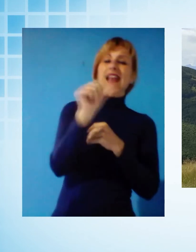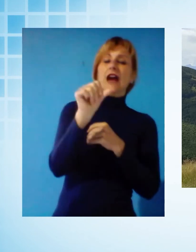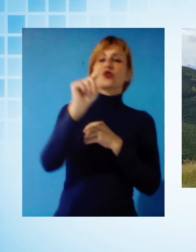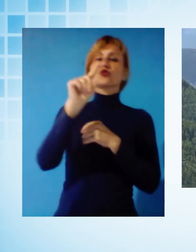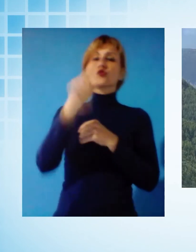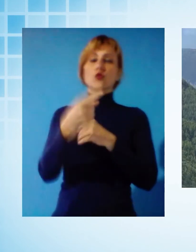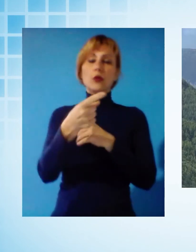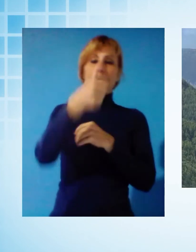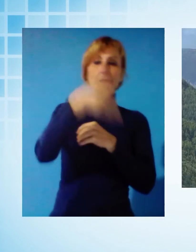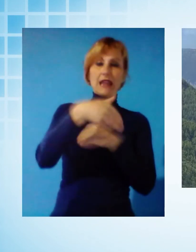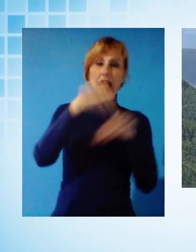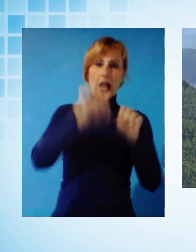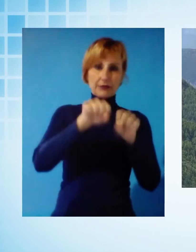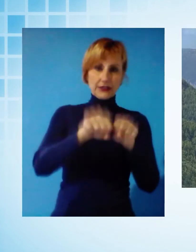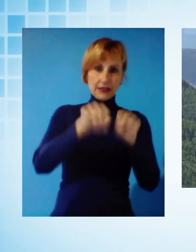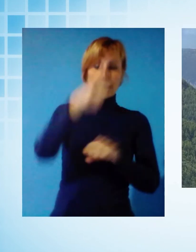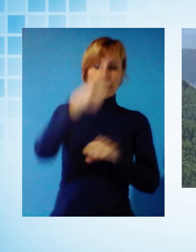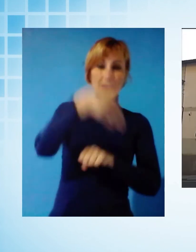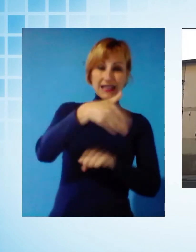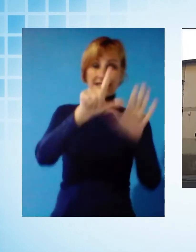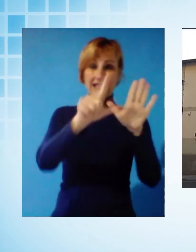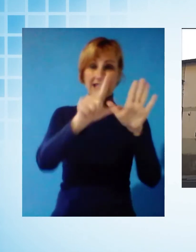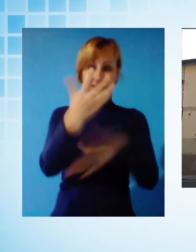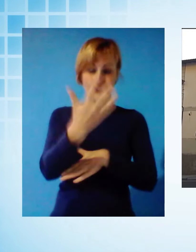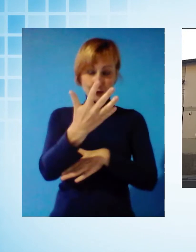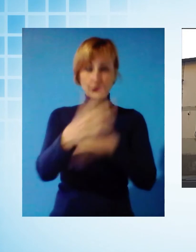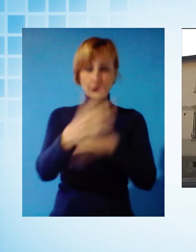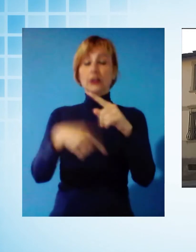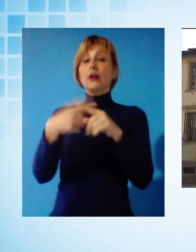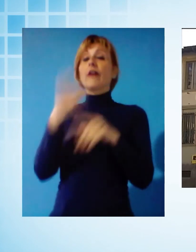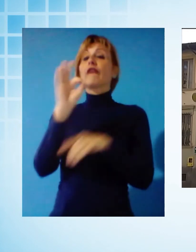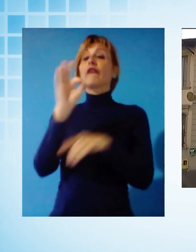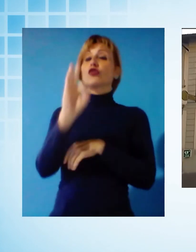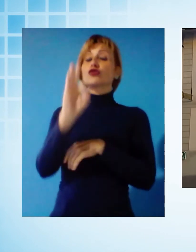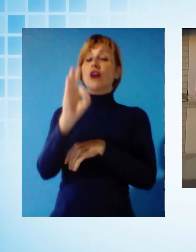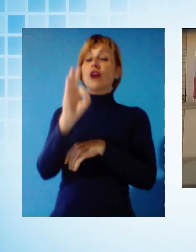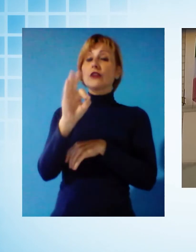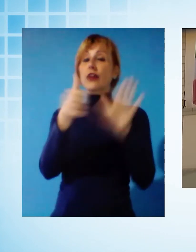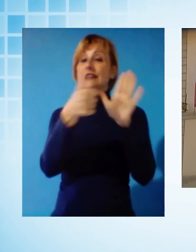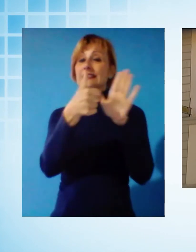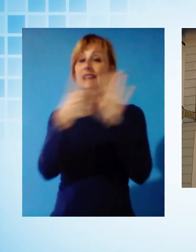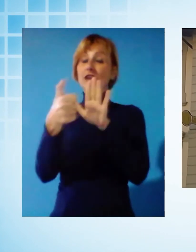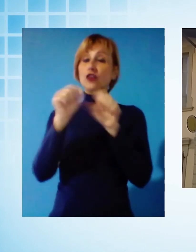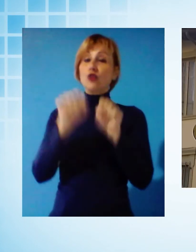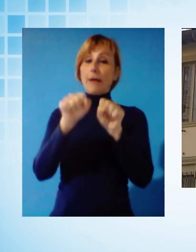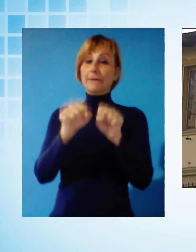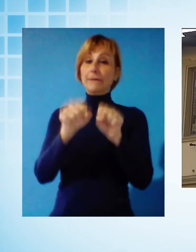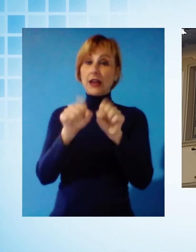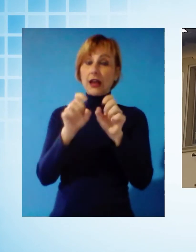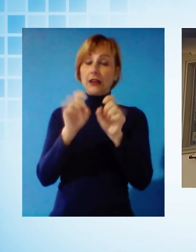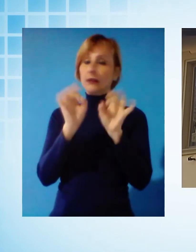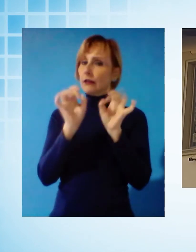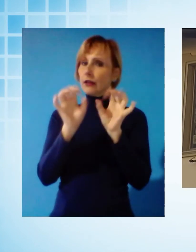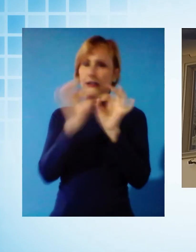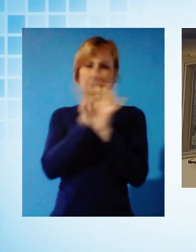di 1000 abitanti, 1075 per l'esattezza, e poi c'è lasciandolo con quasi 600 abitanti senza un contagiato da coronavirus.